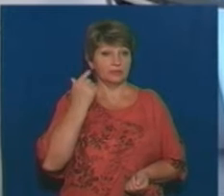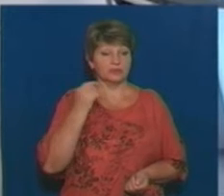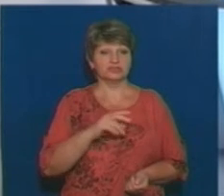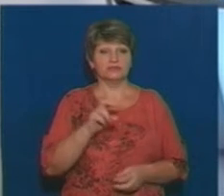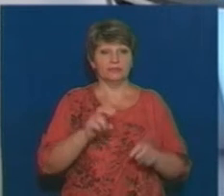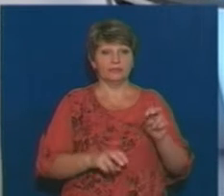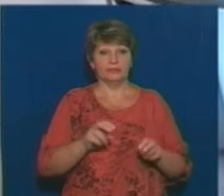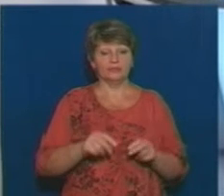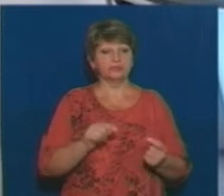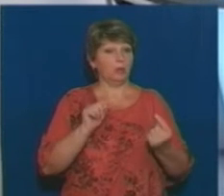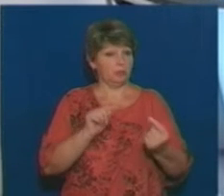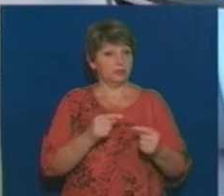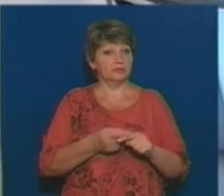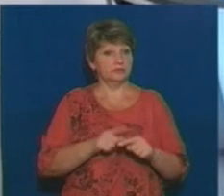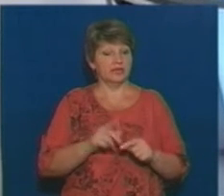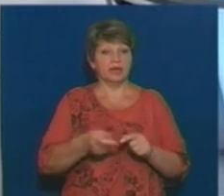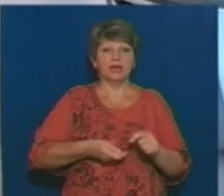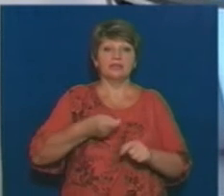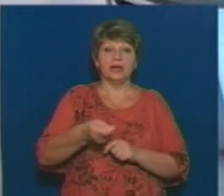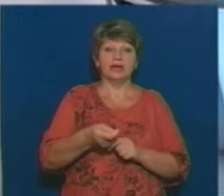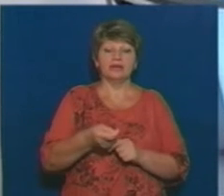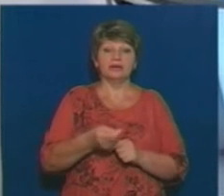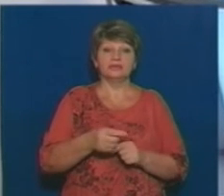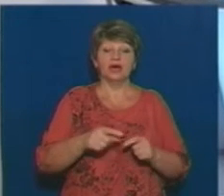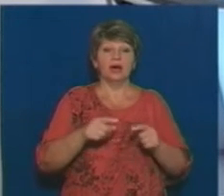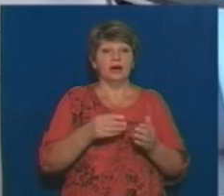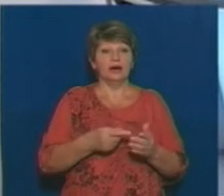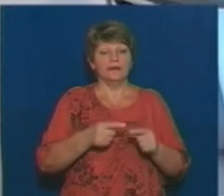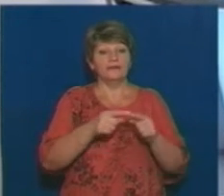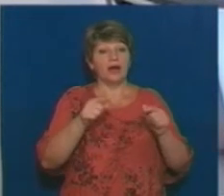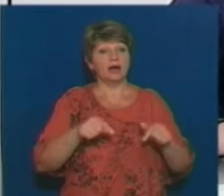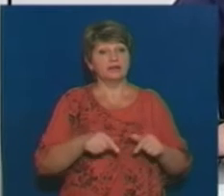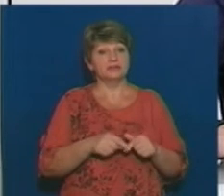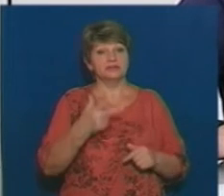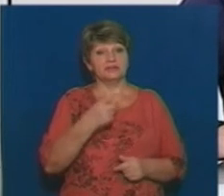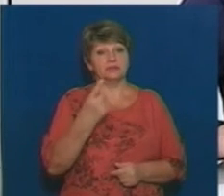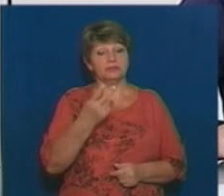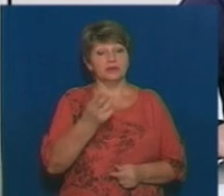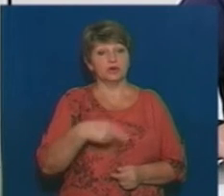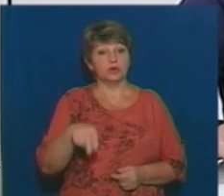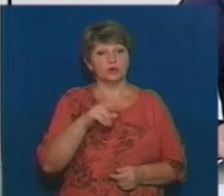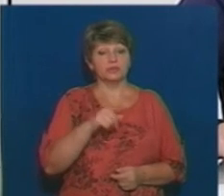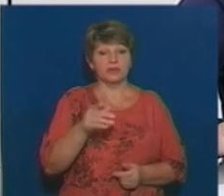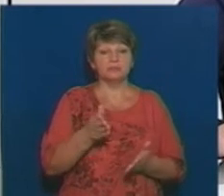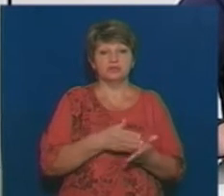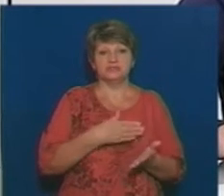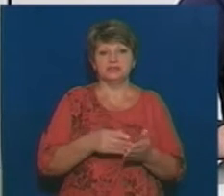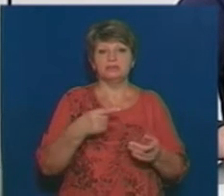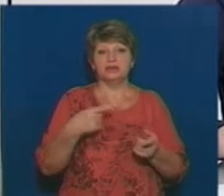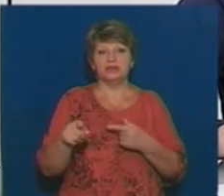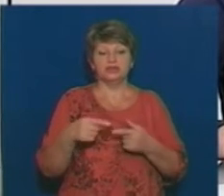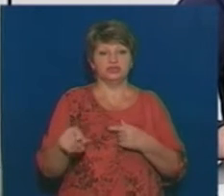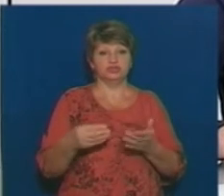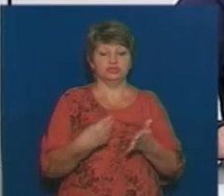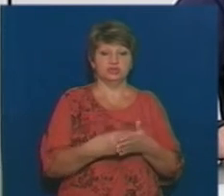заперечує це і надає накладні по вартості до 31 грудня. І там, власне, цих накладних інші зовсім суми фігурують там